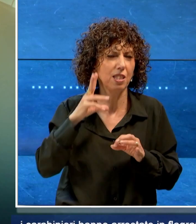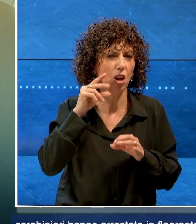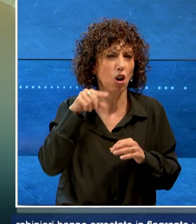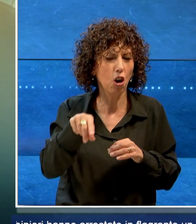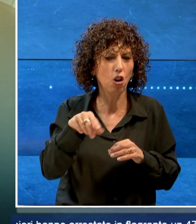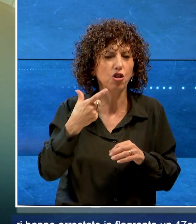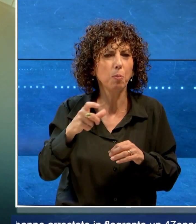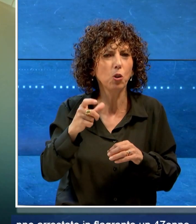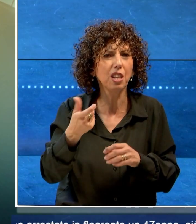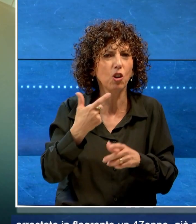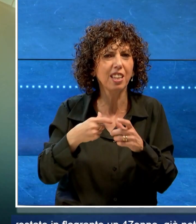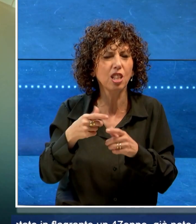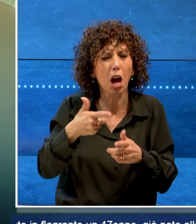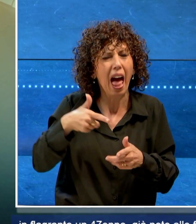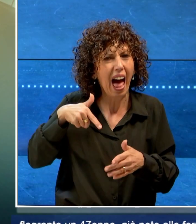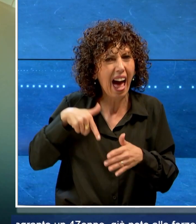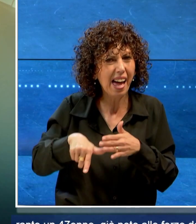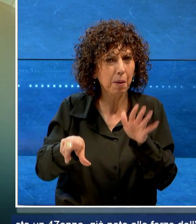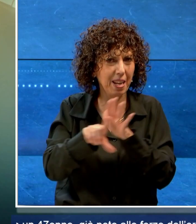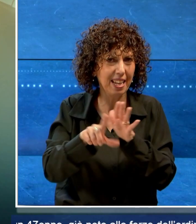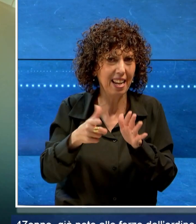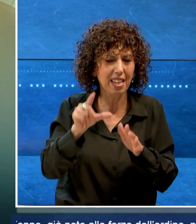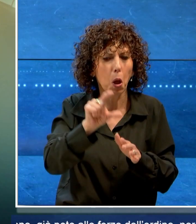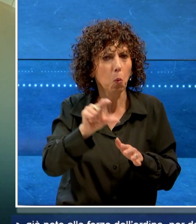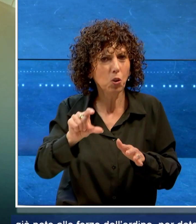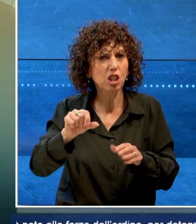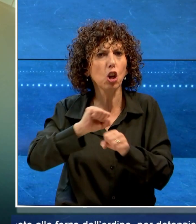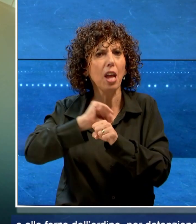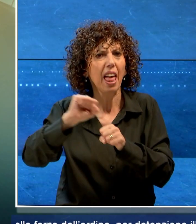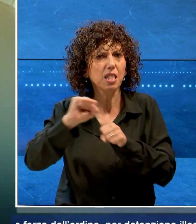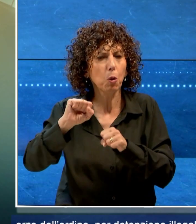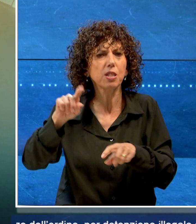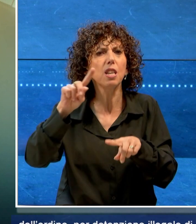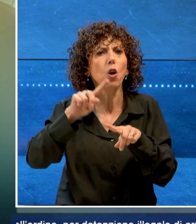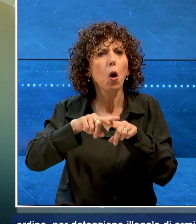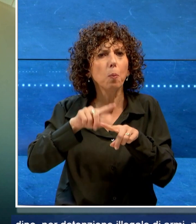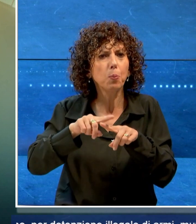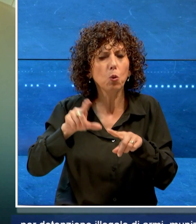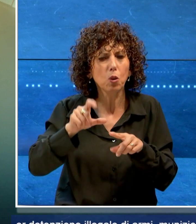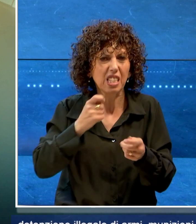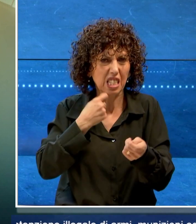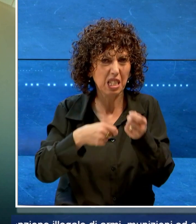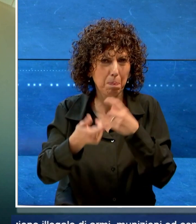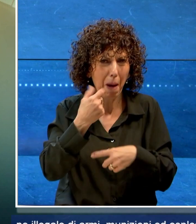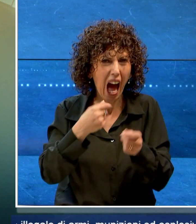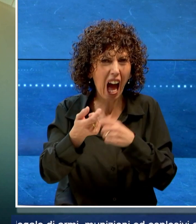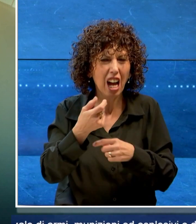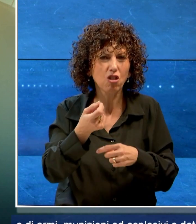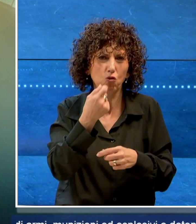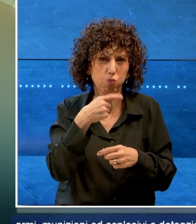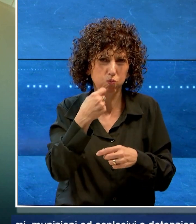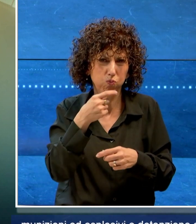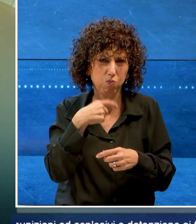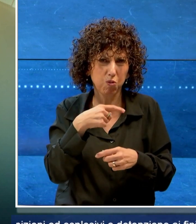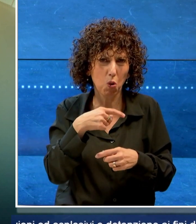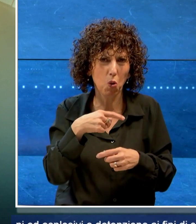'ordine per detenzione illegale di armi, munizioni ed esplosivi e detenzioni e fini di spaccio di sostanze